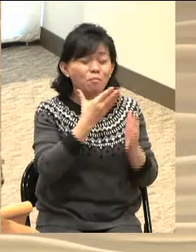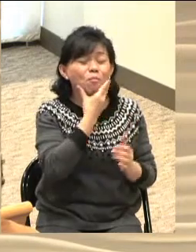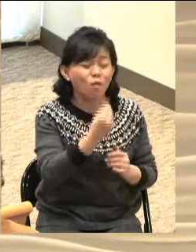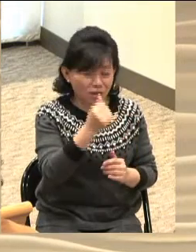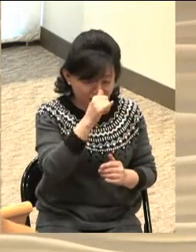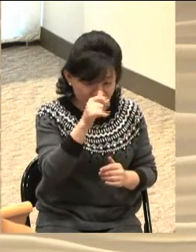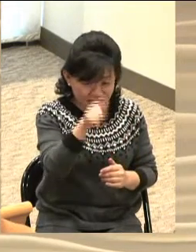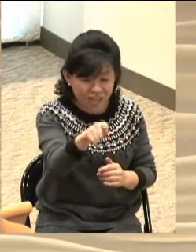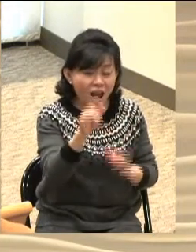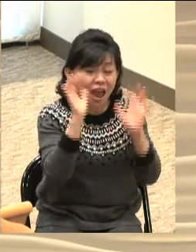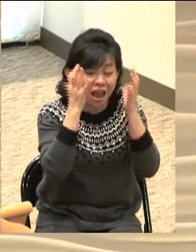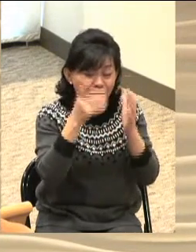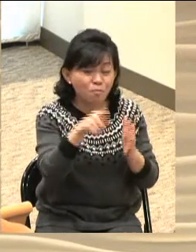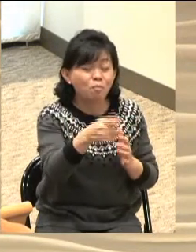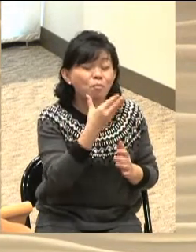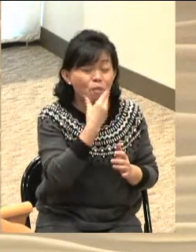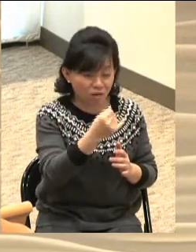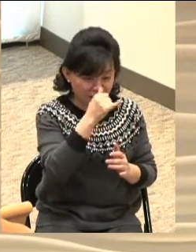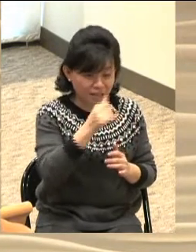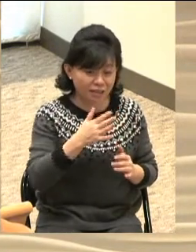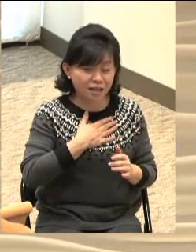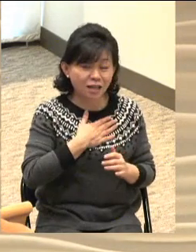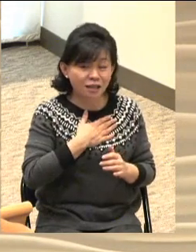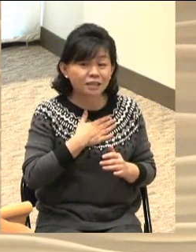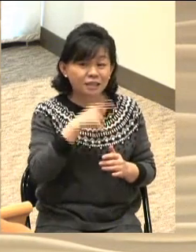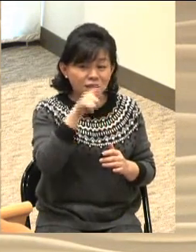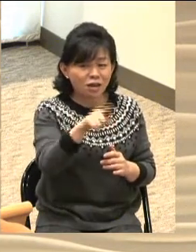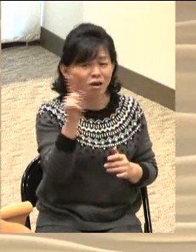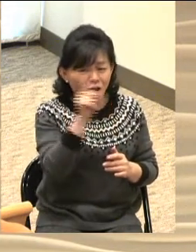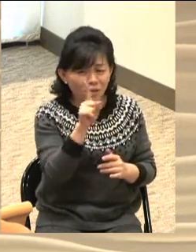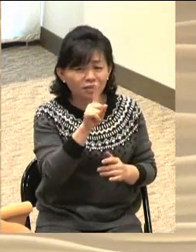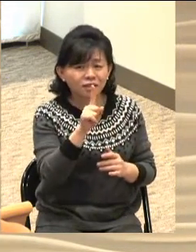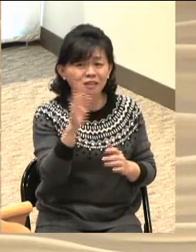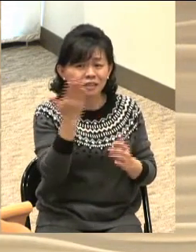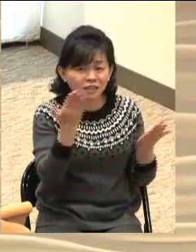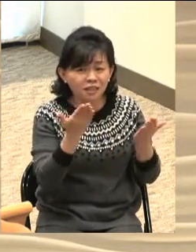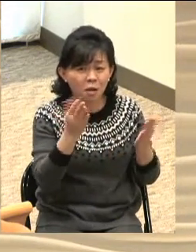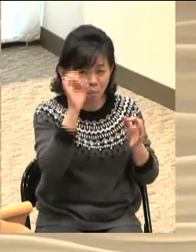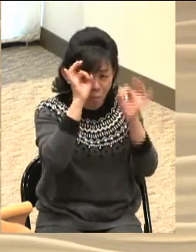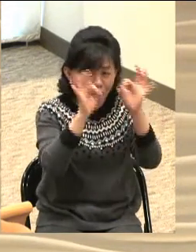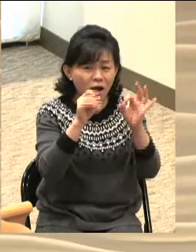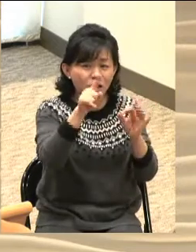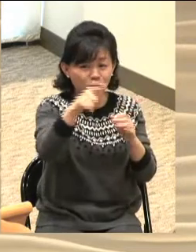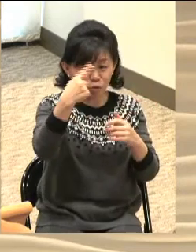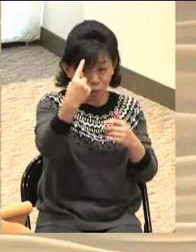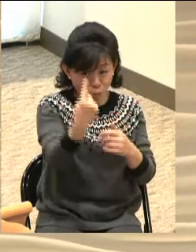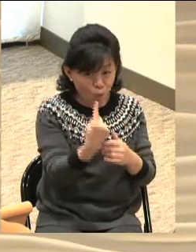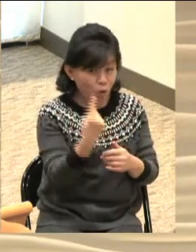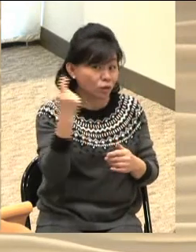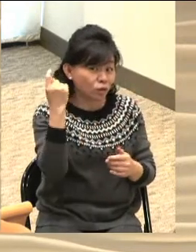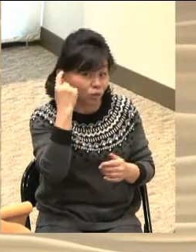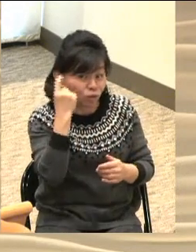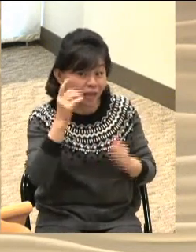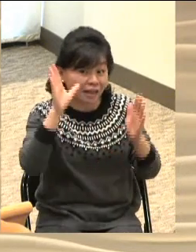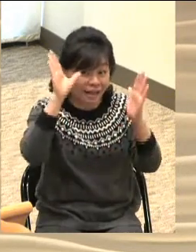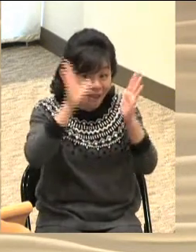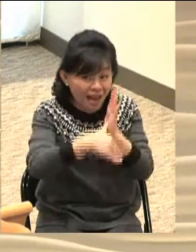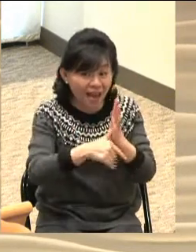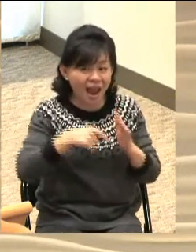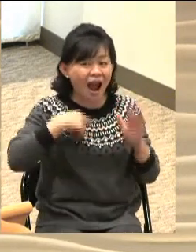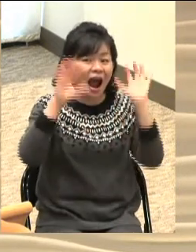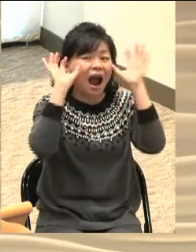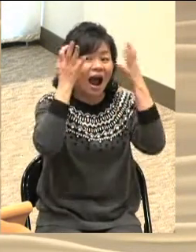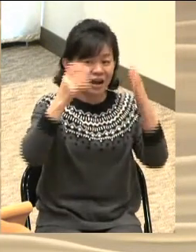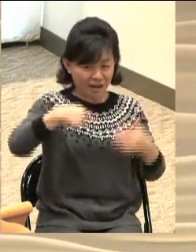내 주의 어머니가 내게 나아오니 이 어찌 된 일인가 보라 내 문화나는 소리가 뇌기에 들릴